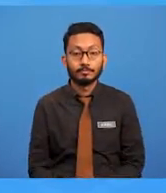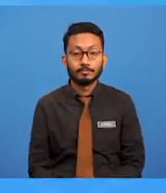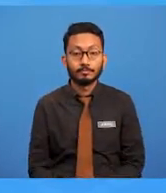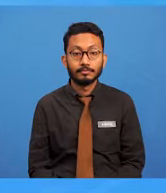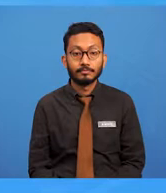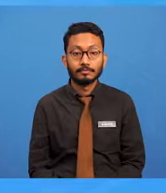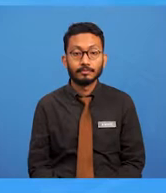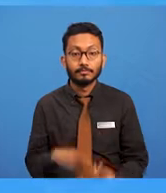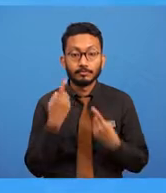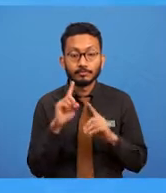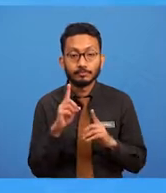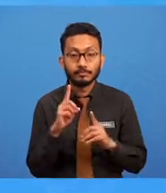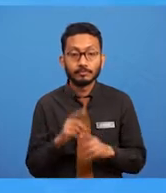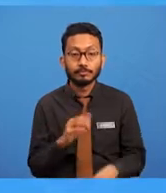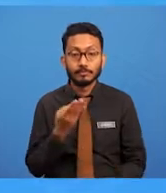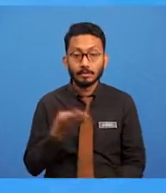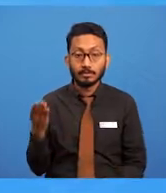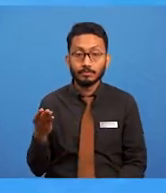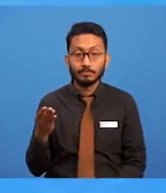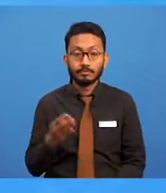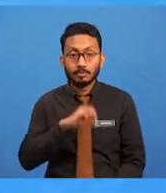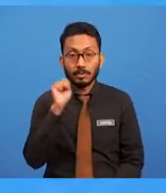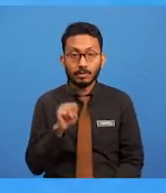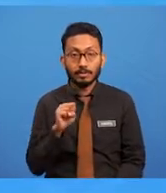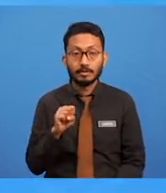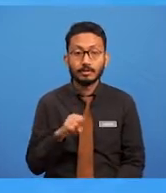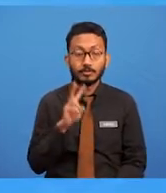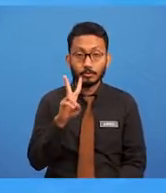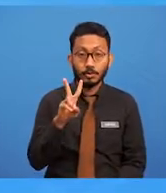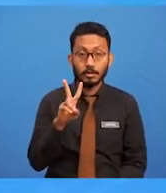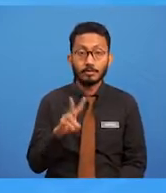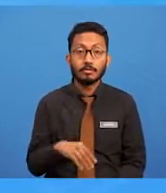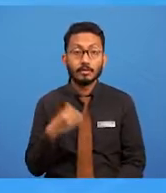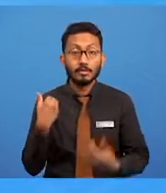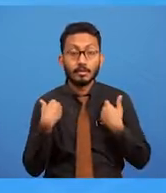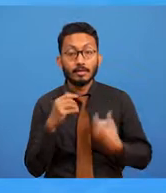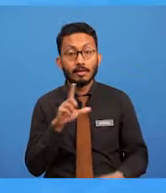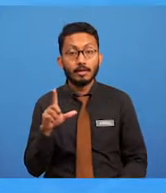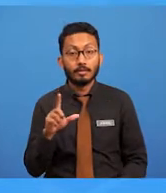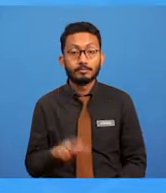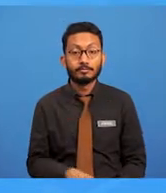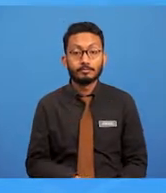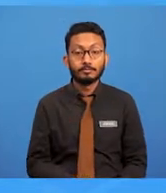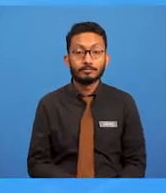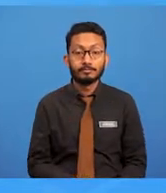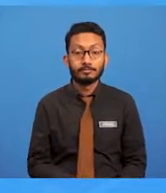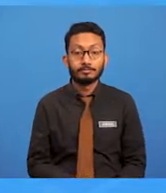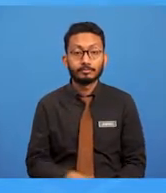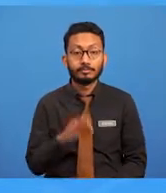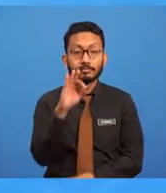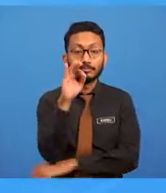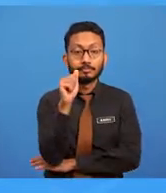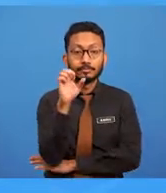jawapan bagi soalan kedua ini adalah festif.